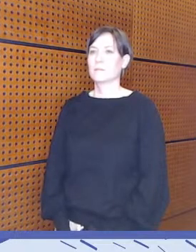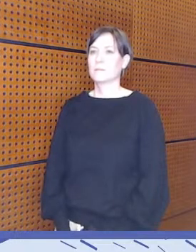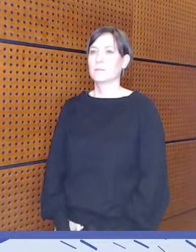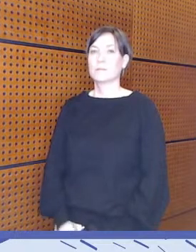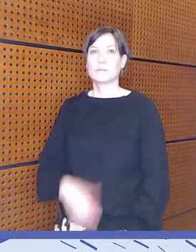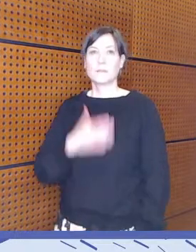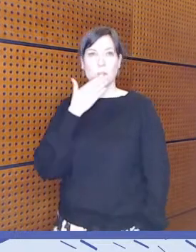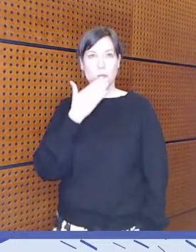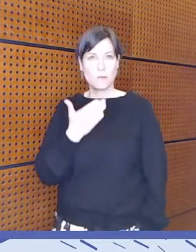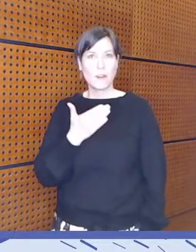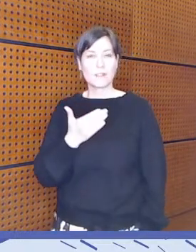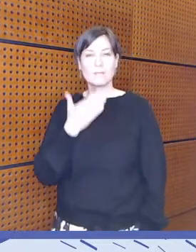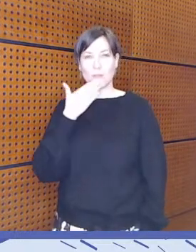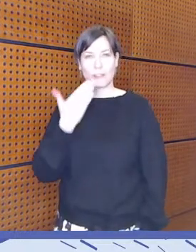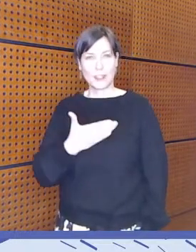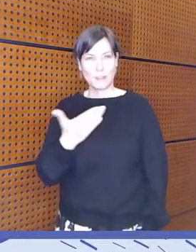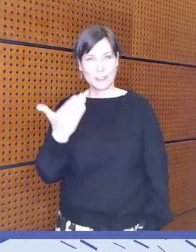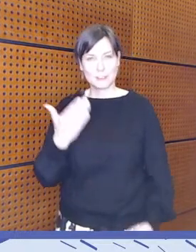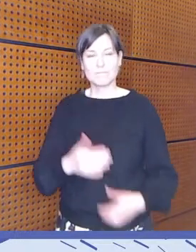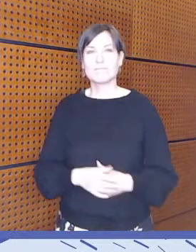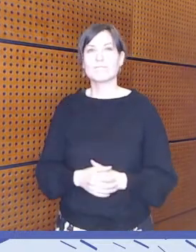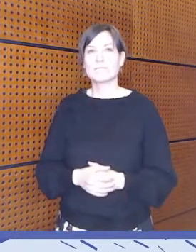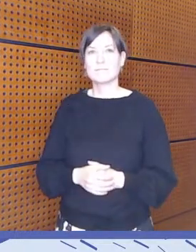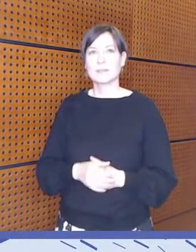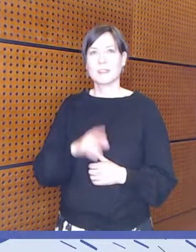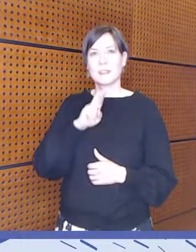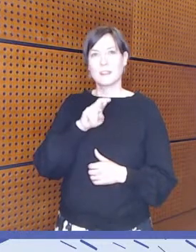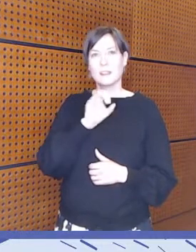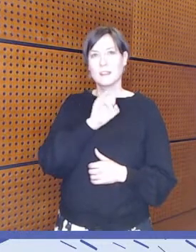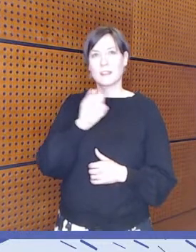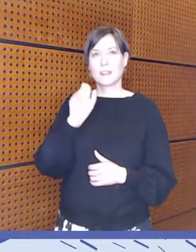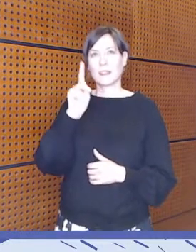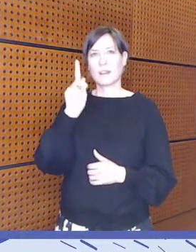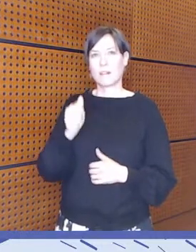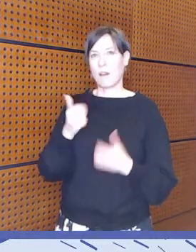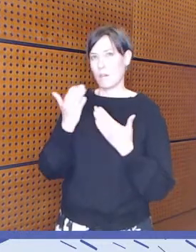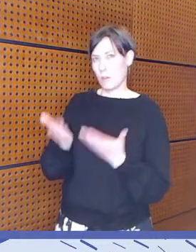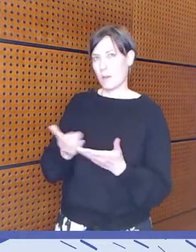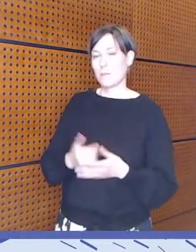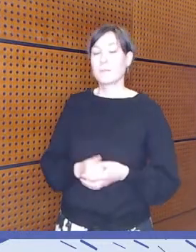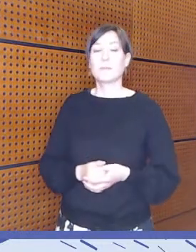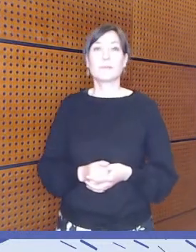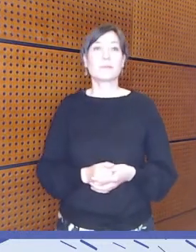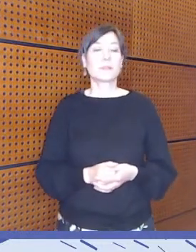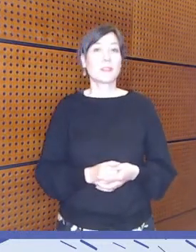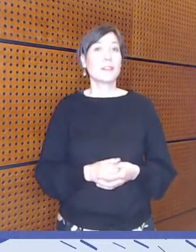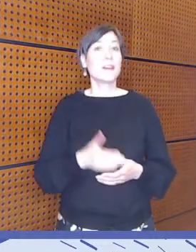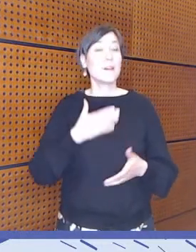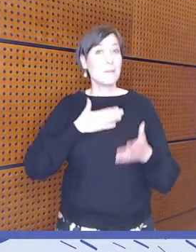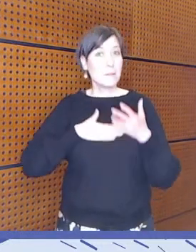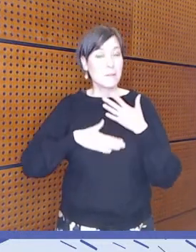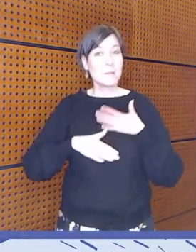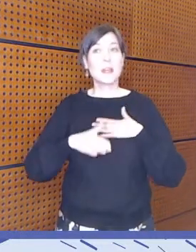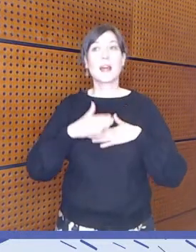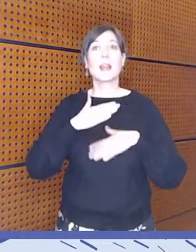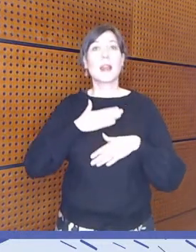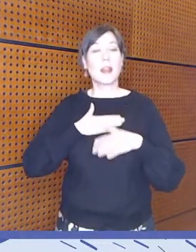Hyvät terveiset kyllä. Ja Riikka, ole hyvä. Kiitos. Mielelläni näkisin